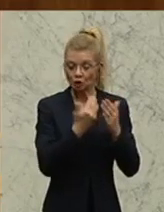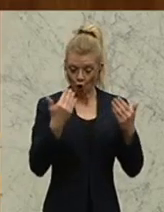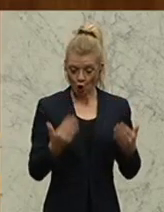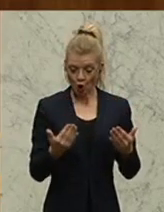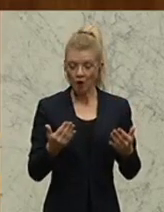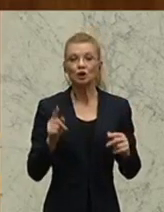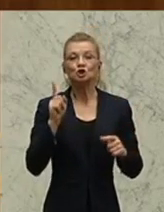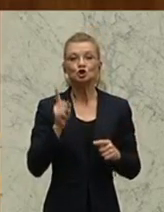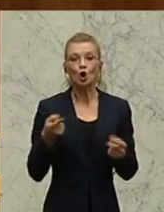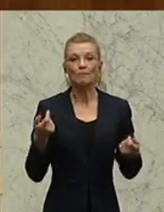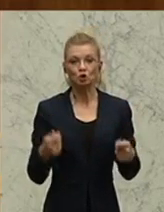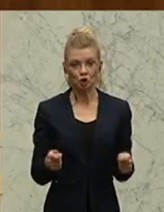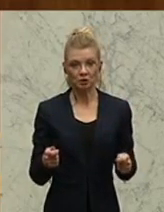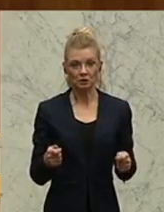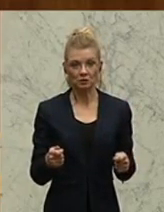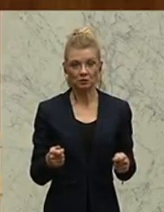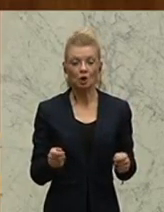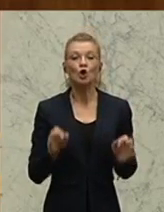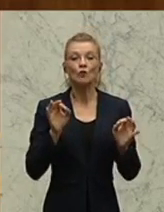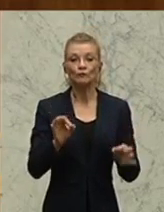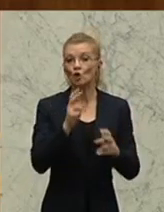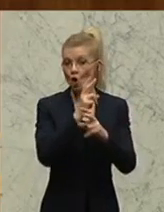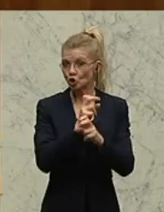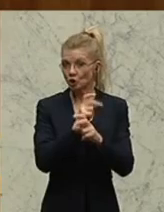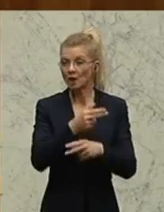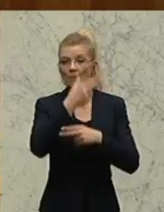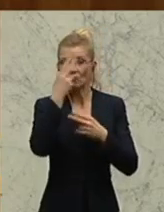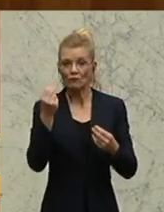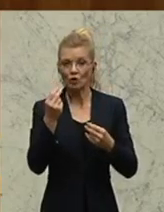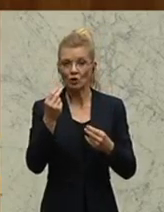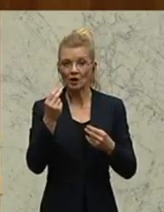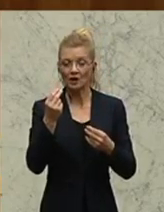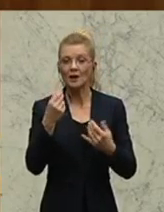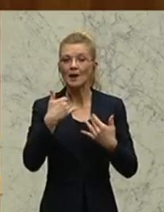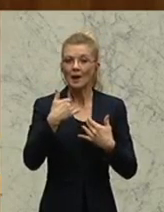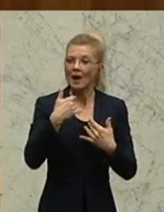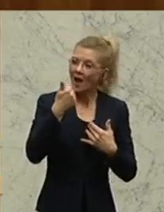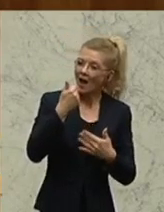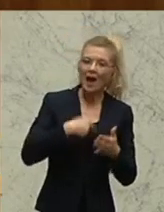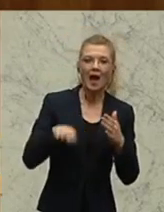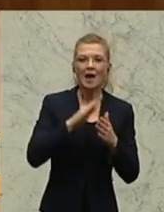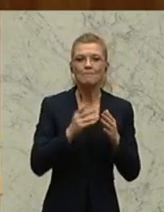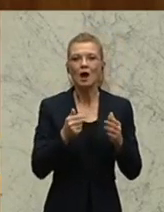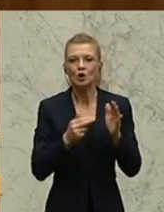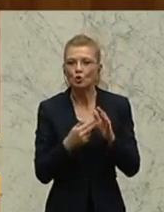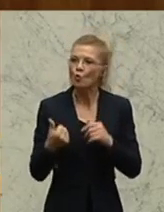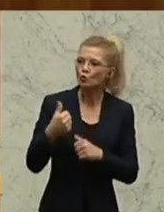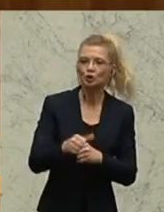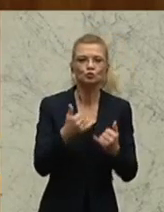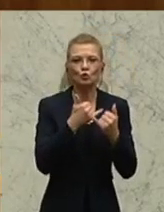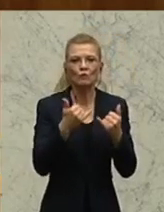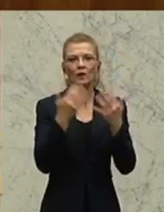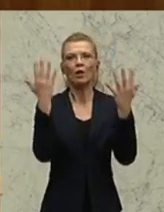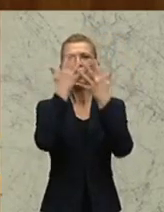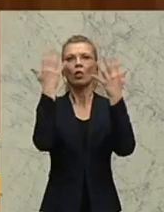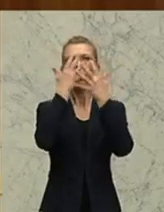heute beschlossen werden soll, der österreichischen Bevölkerung einmal mehr Sand in die Augen streut und die Sicht auf